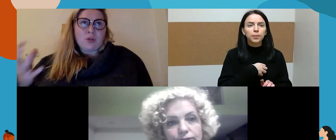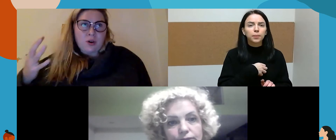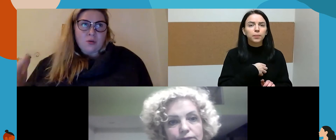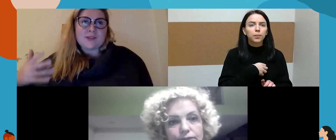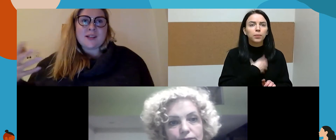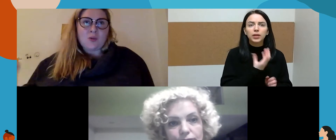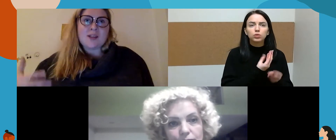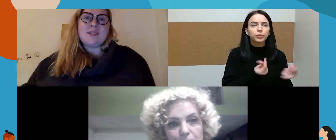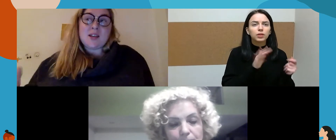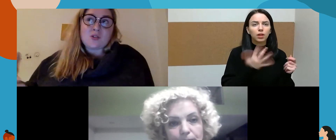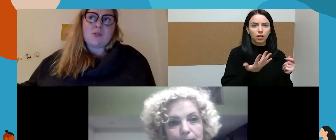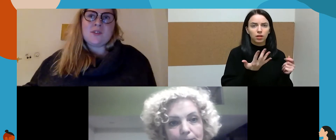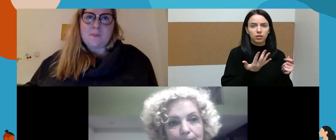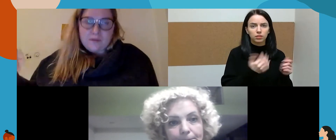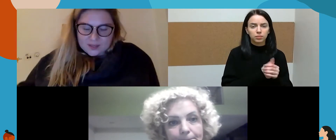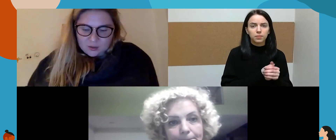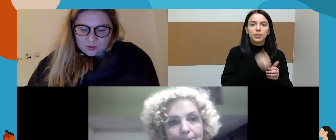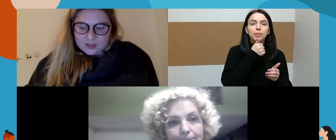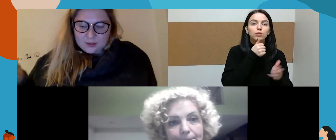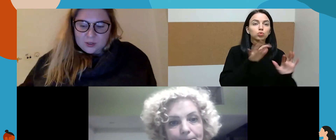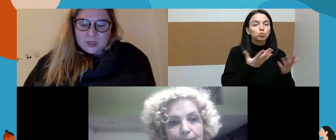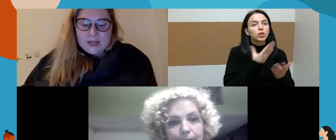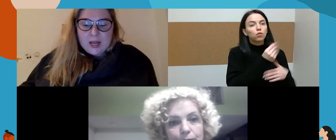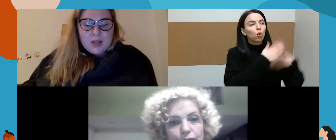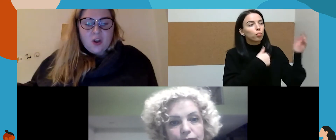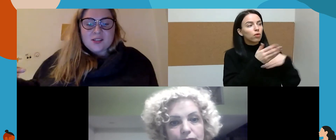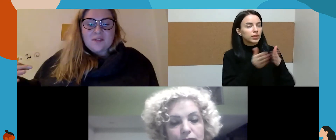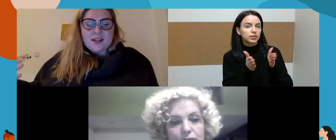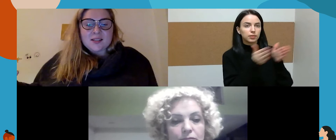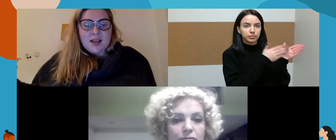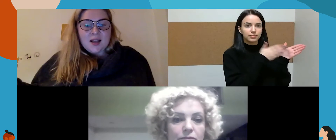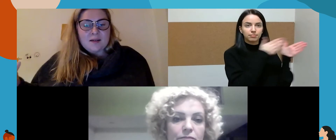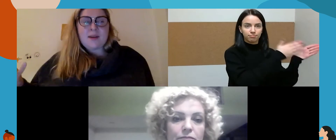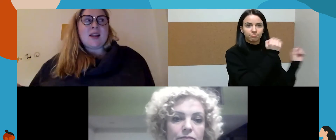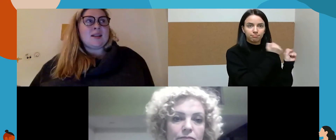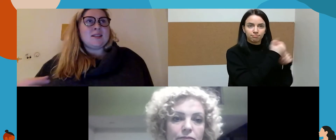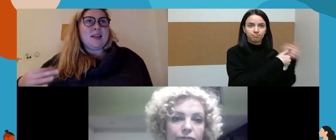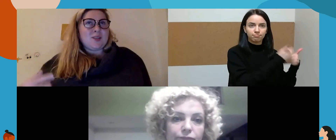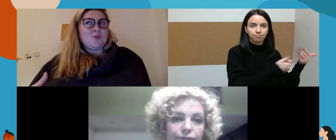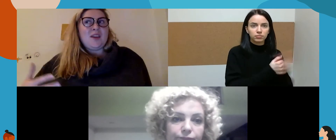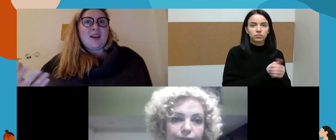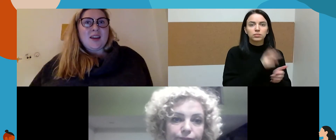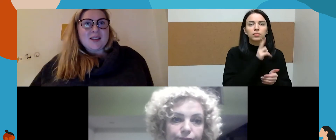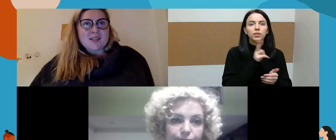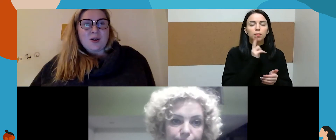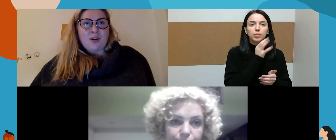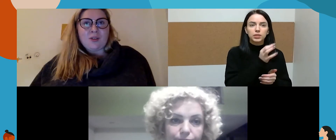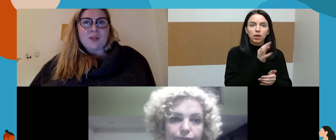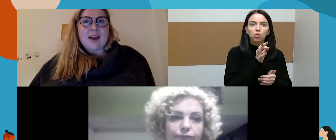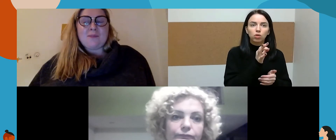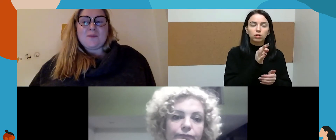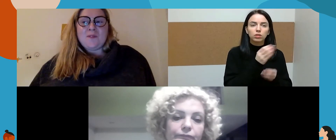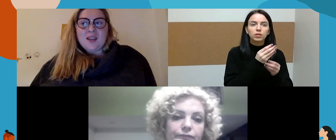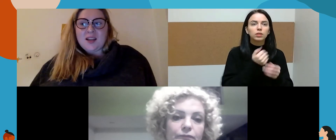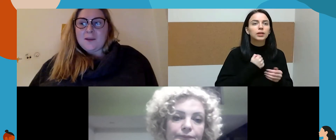daugiau koncentruosiasi į kažkokius savo profesinius dalykus, jos įvardina, man reikia, su laikas su vaikais, o